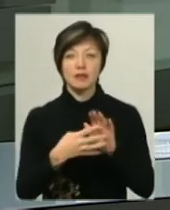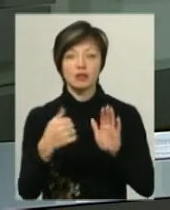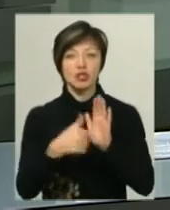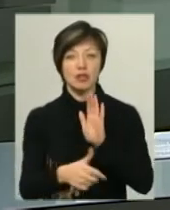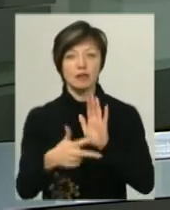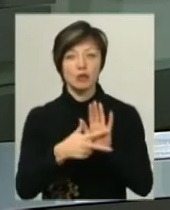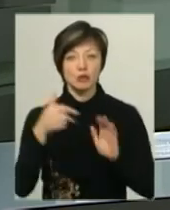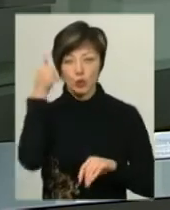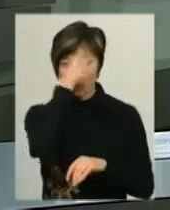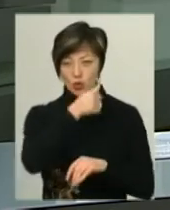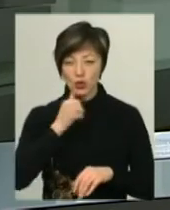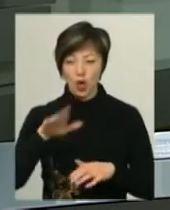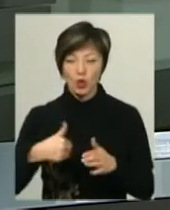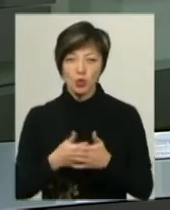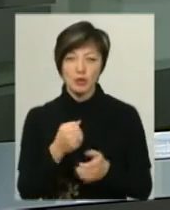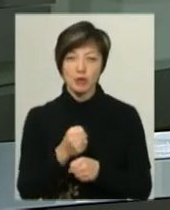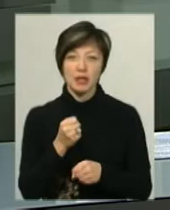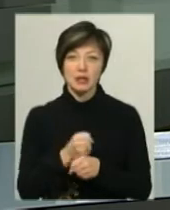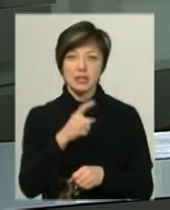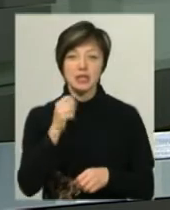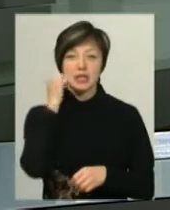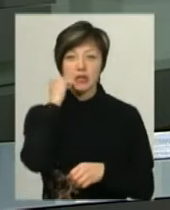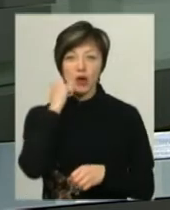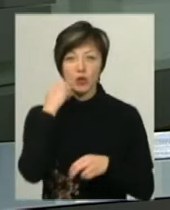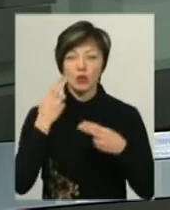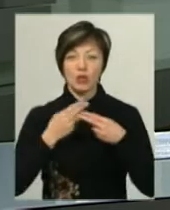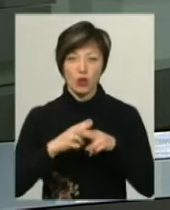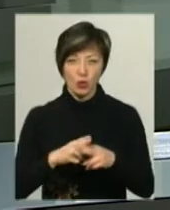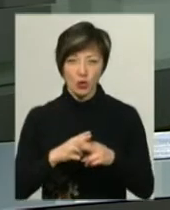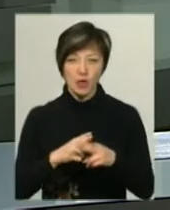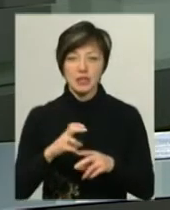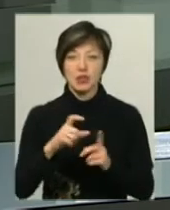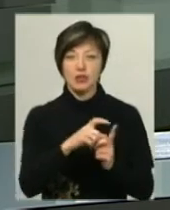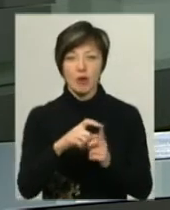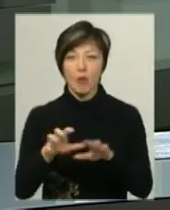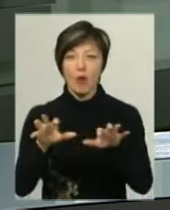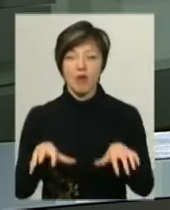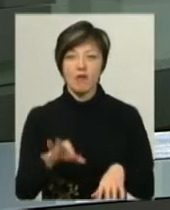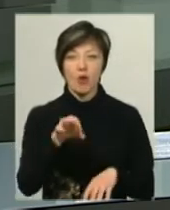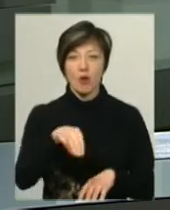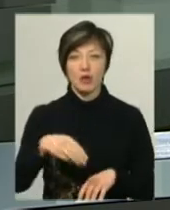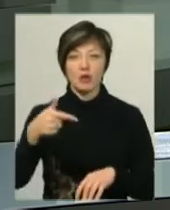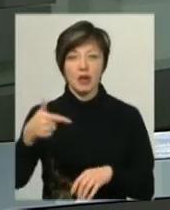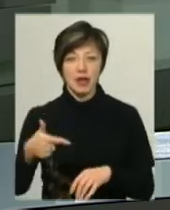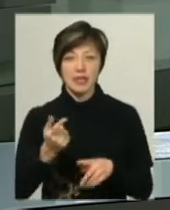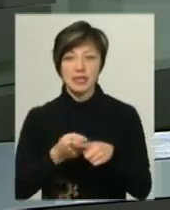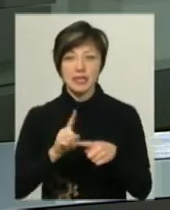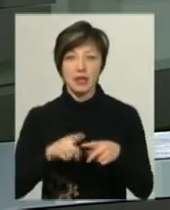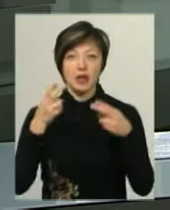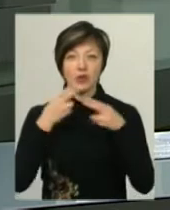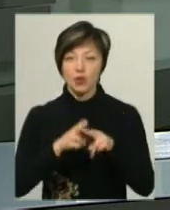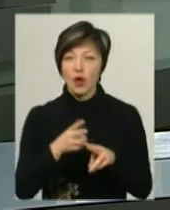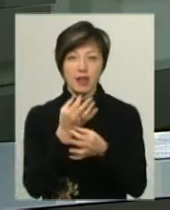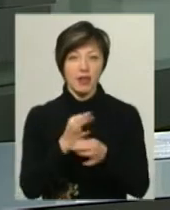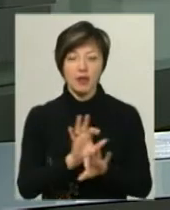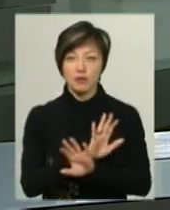році та досі працюють за застарілою технологією. За словами голови ОТГ Францис Кримського, ця технологія не